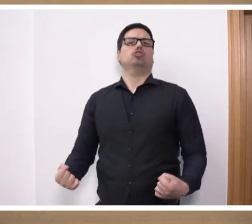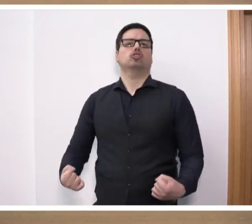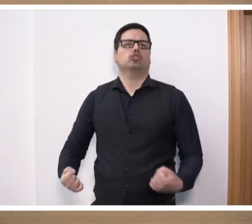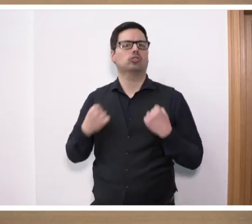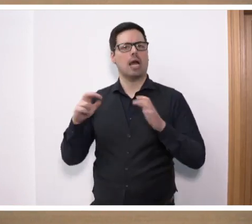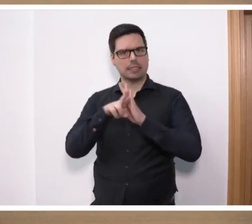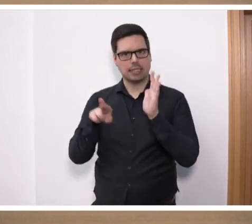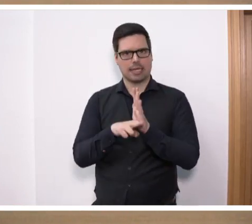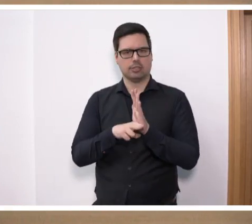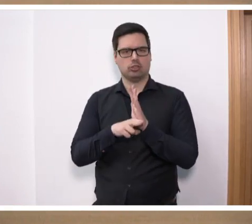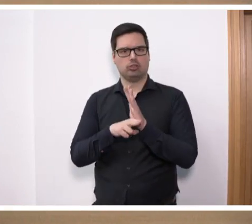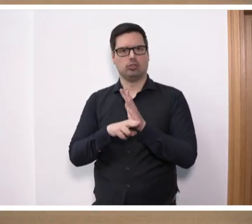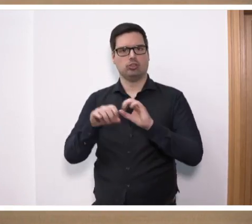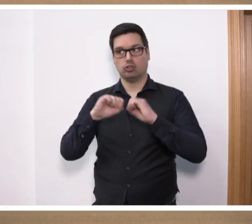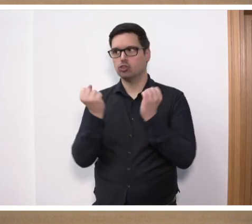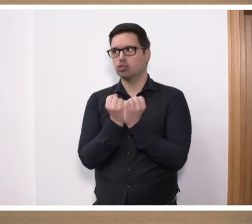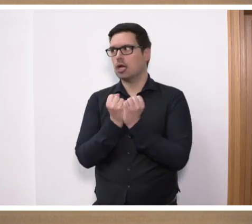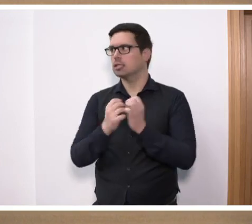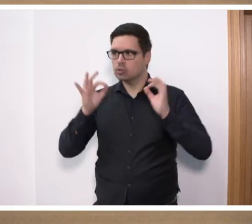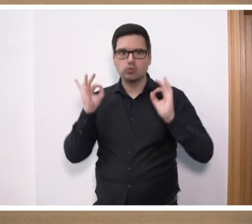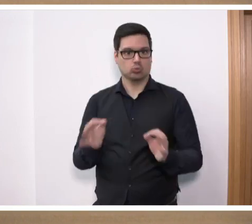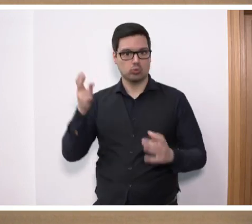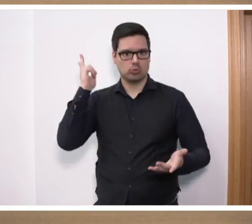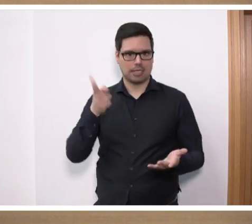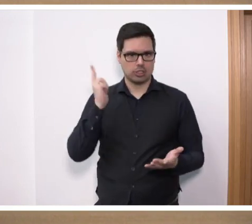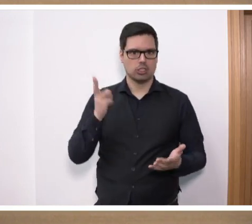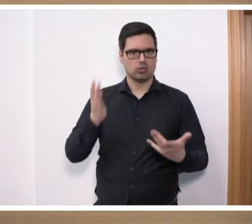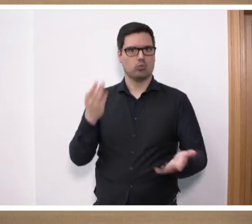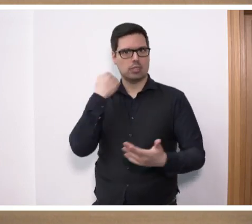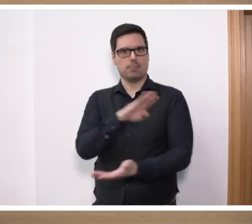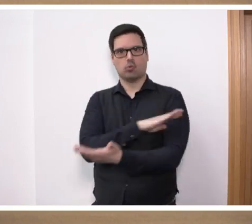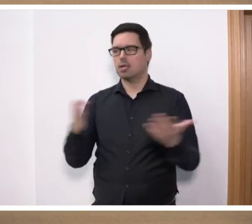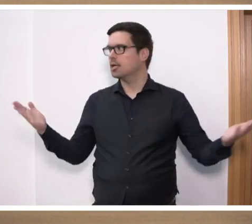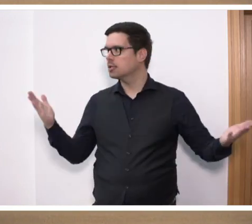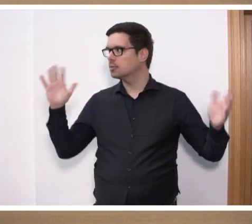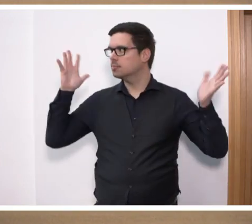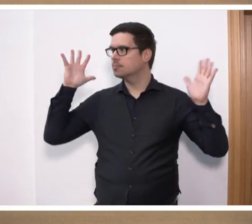eintreten. Und das ist gut so, das ist richtig so, liebe Kolleginnen und Kollegen.